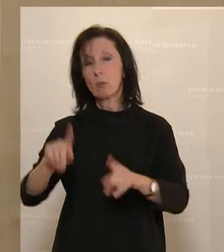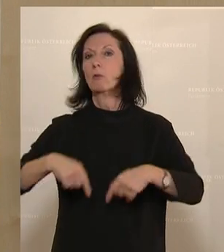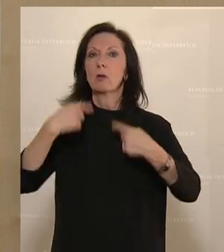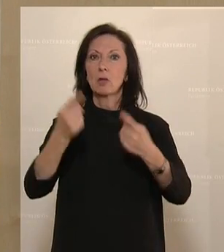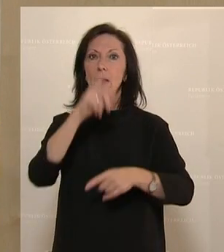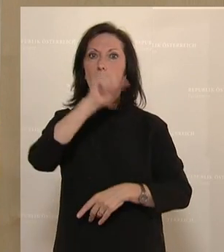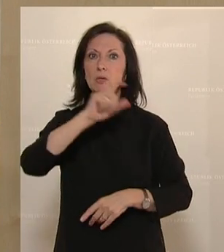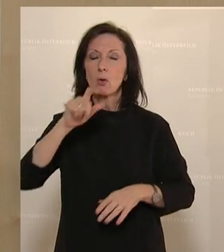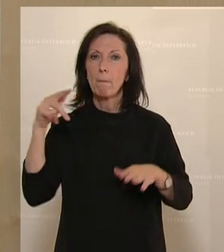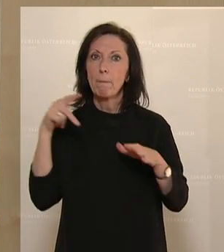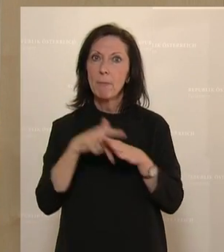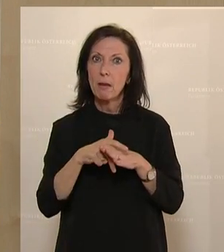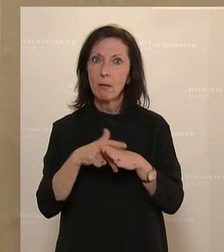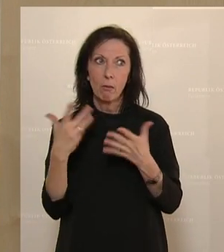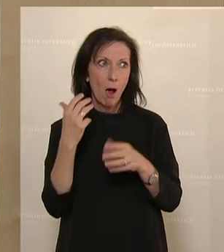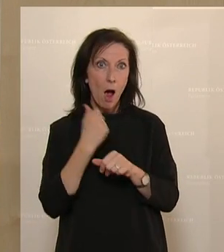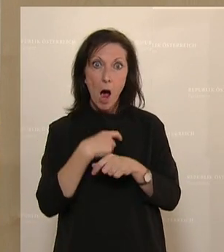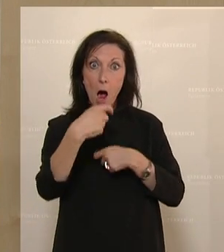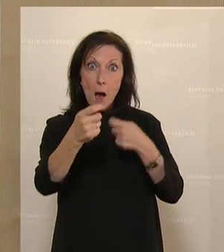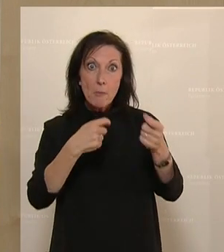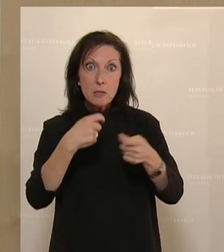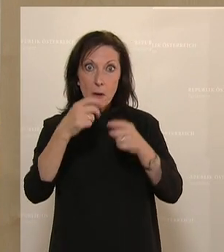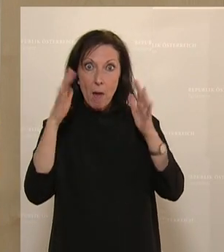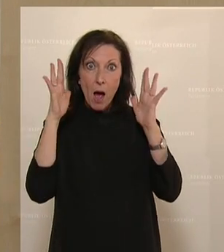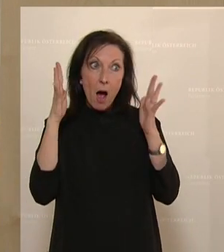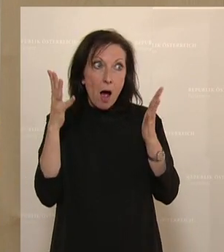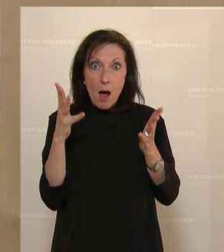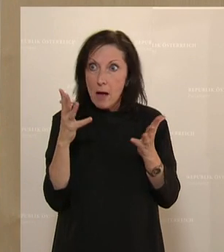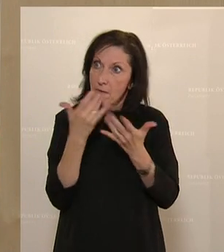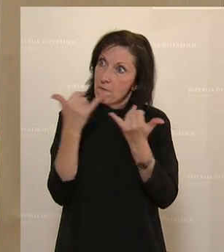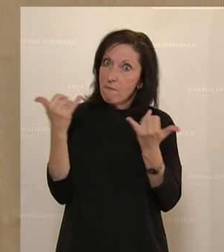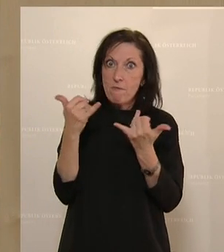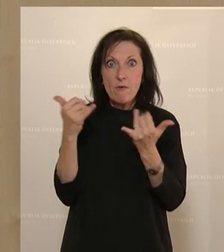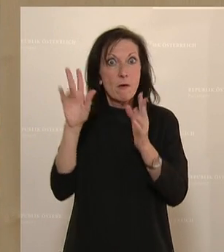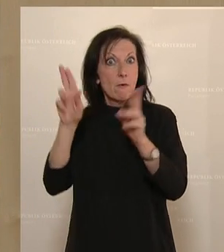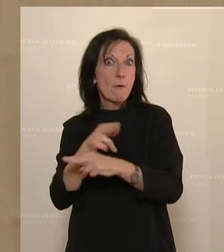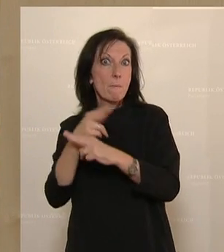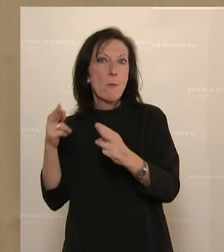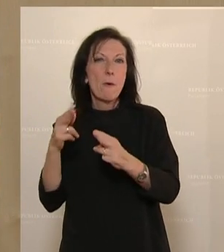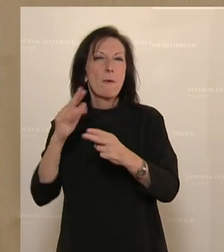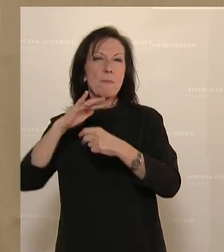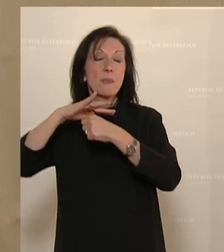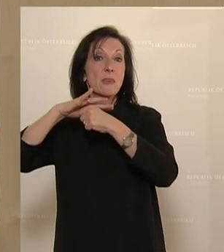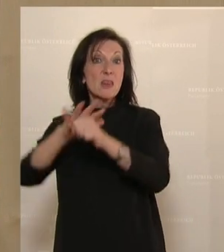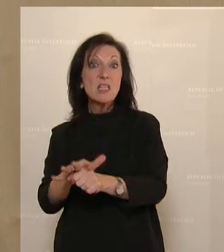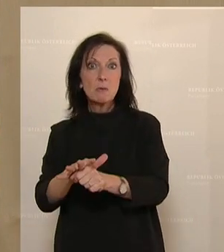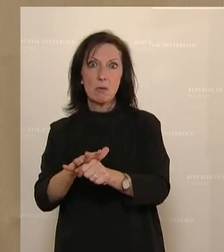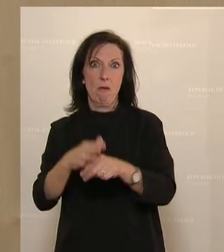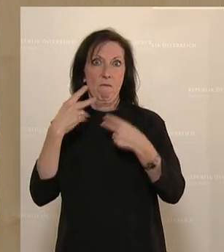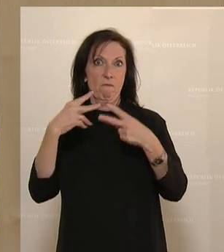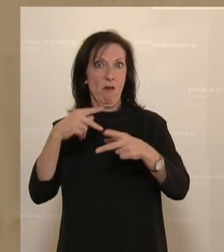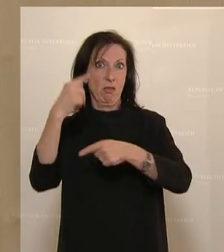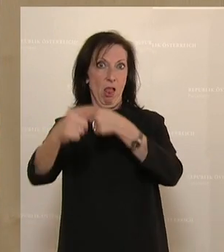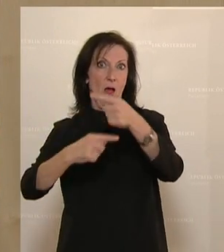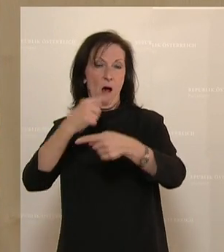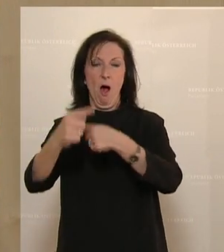Menschen mit Behinderungen für den Arbeitsmarkt noch unsichtbar gemacht werden und diese Diskriminierung weiter verstärkt wird.